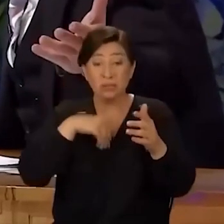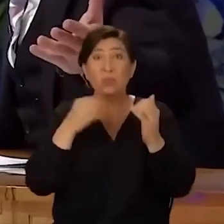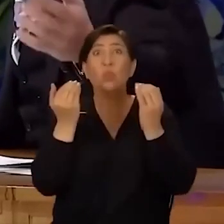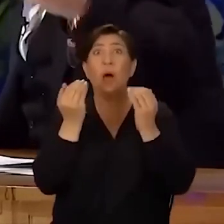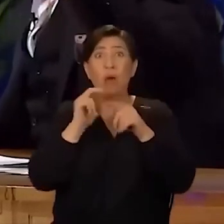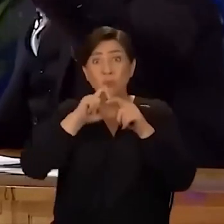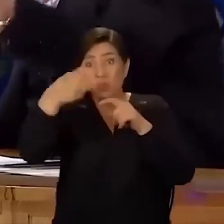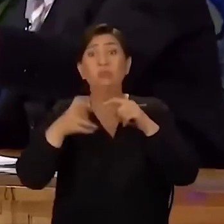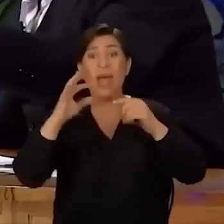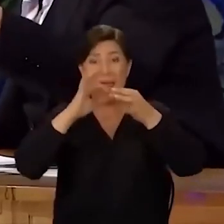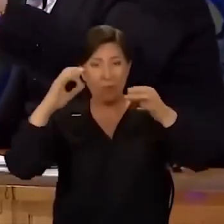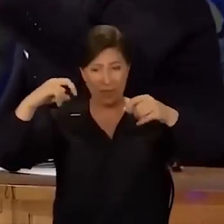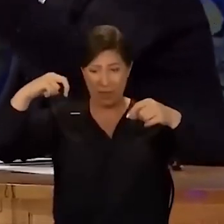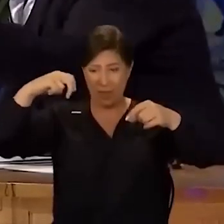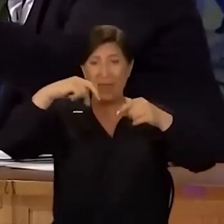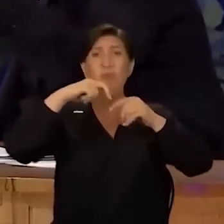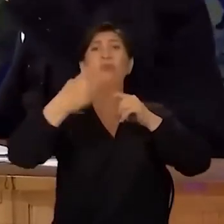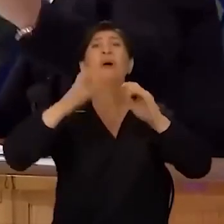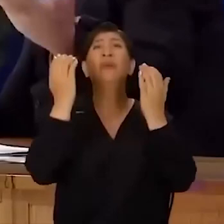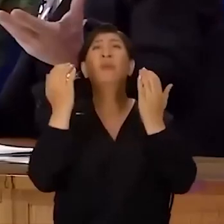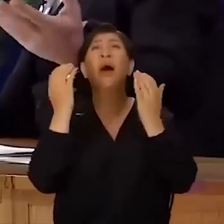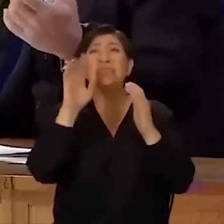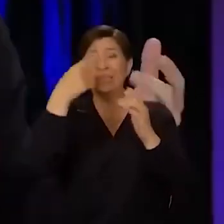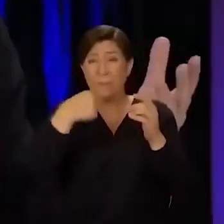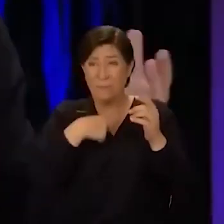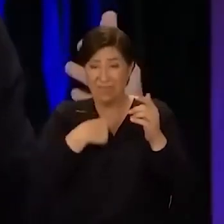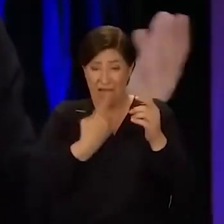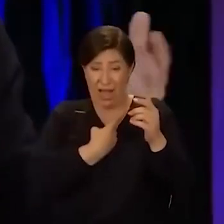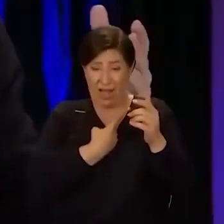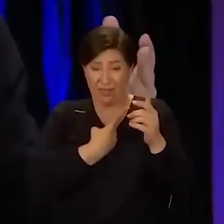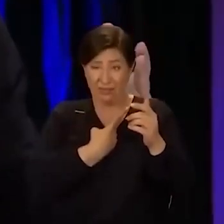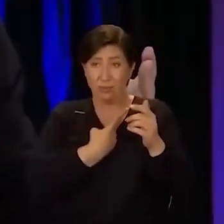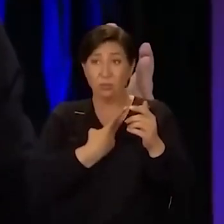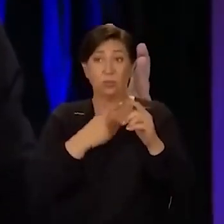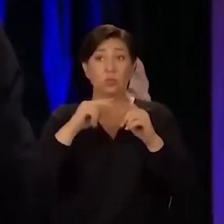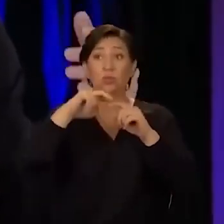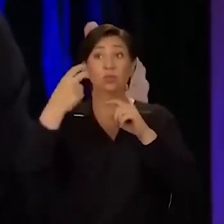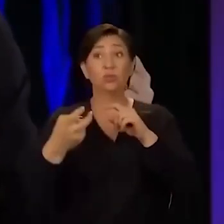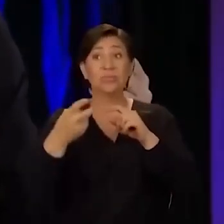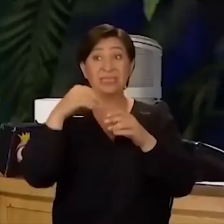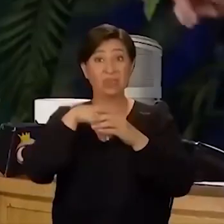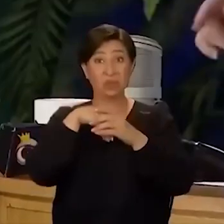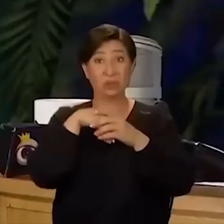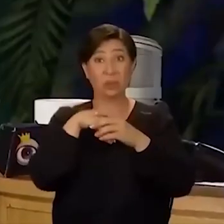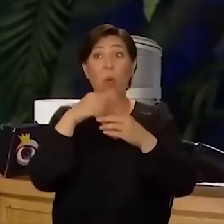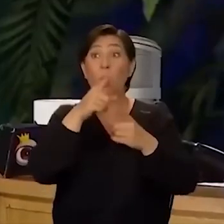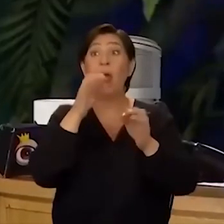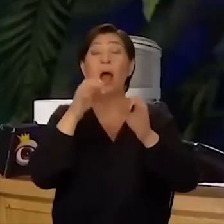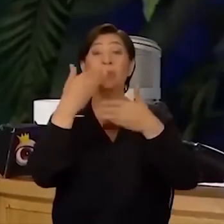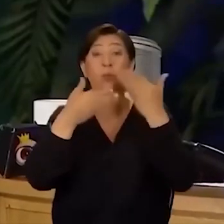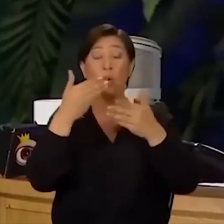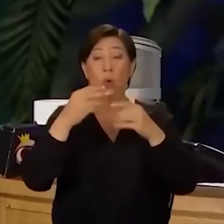ederiz düşmesi için. geldiğimiz gösterinin yegane sadece bize ait olması… düşmemesi için. hayır düşmesi için. Aslında öyle anlatıyor.